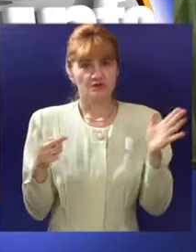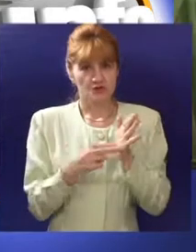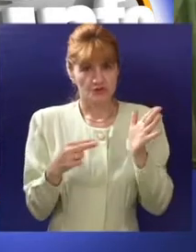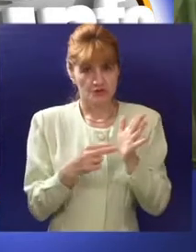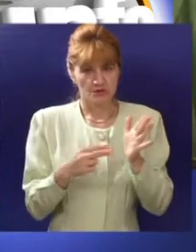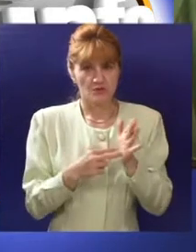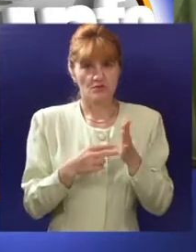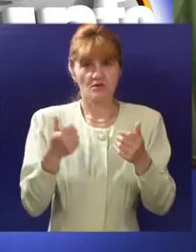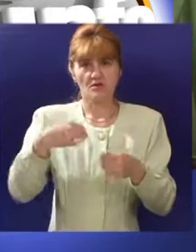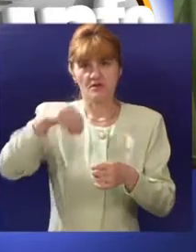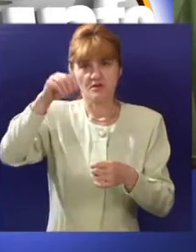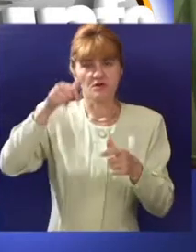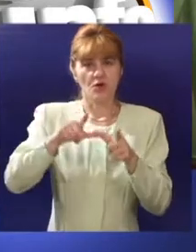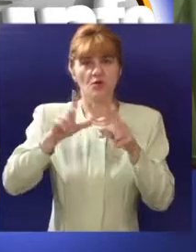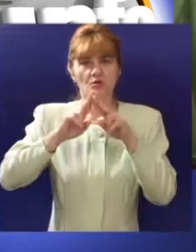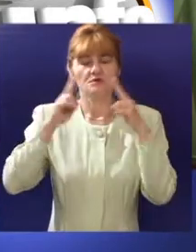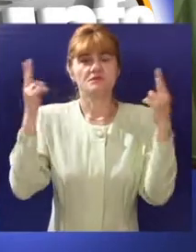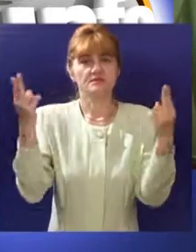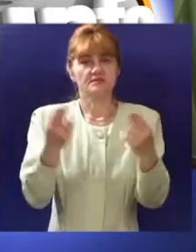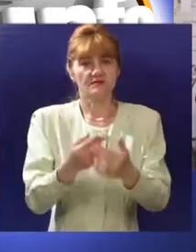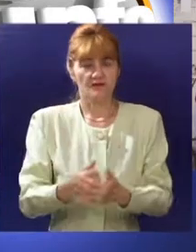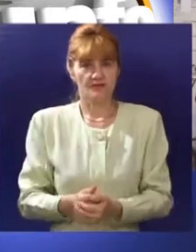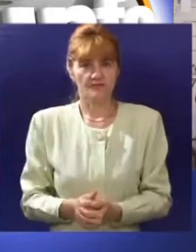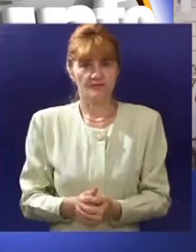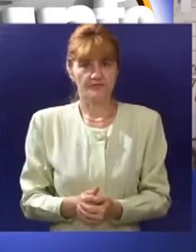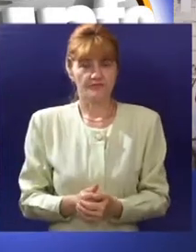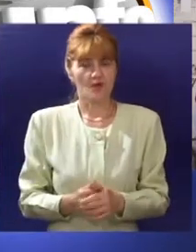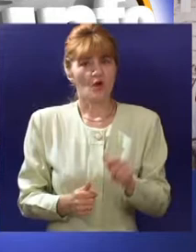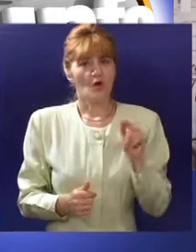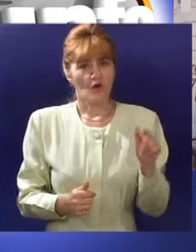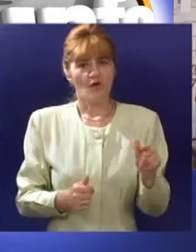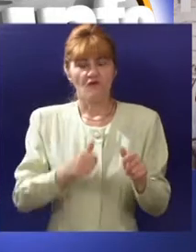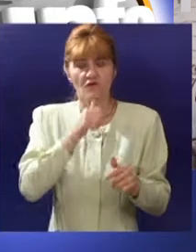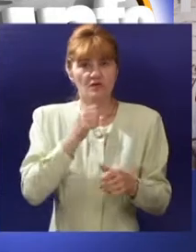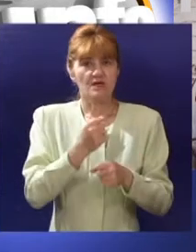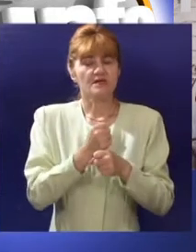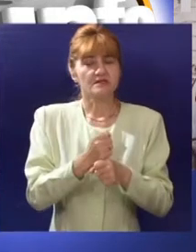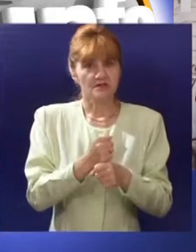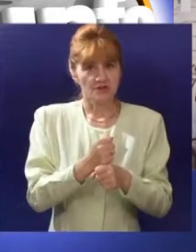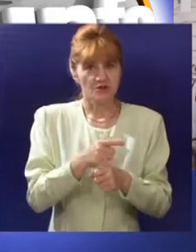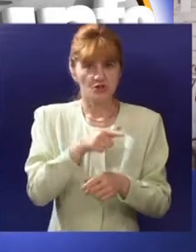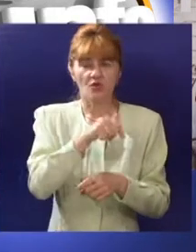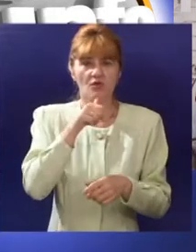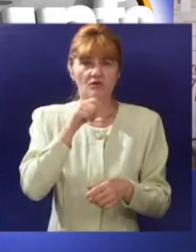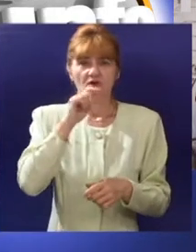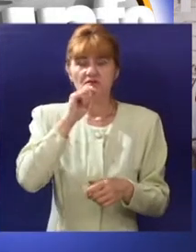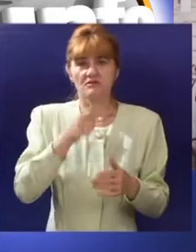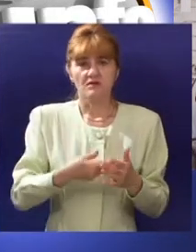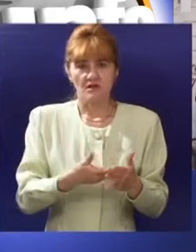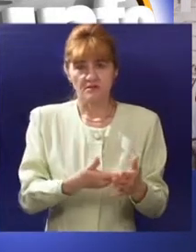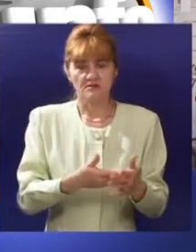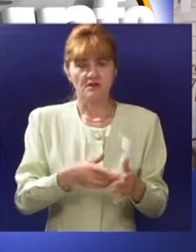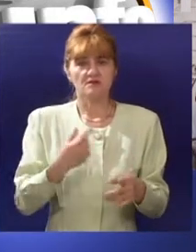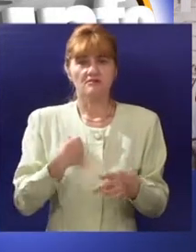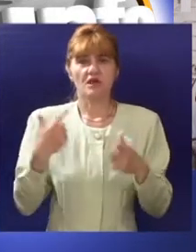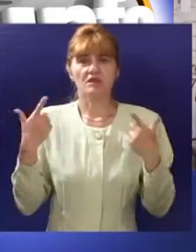tehničkoj inovaciji jedinstvenoj u svetu. To je još uvijek zaštićeno, patentno i to je taj novitet koji